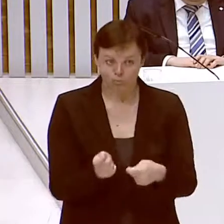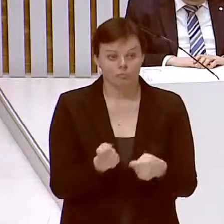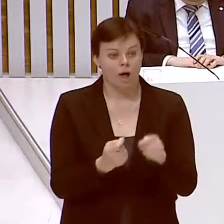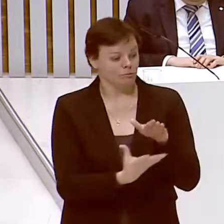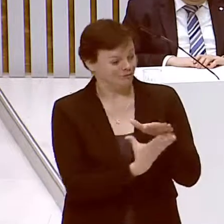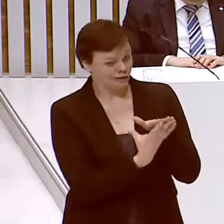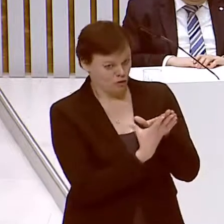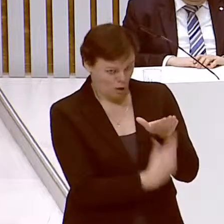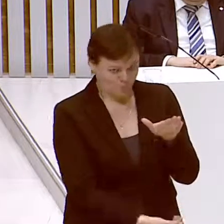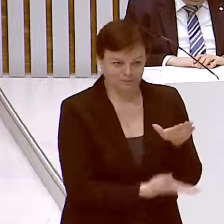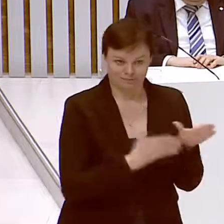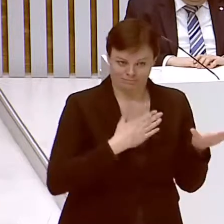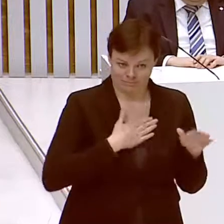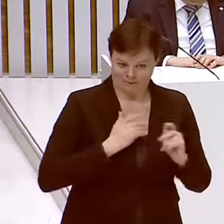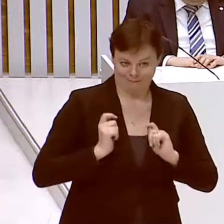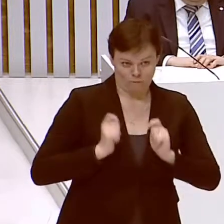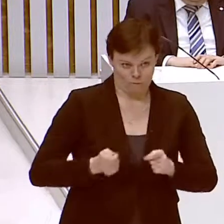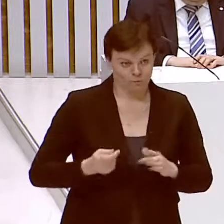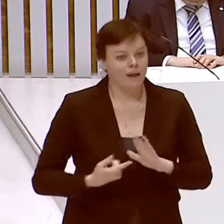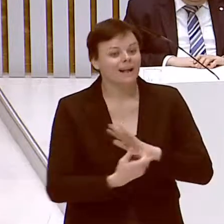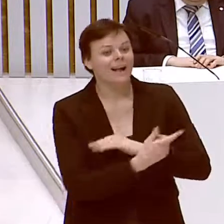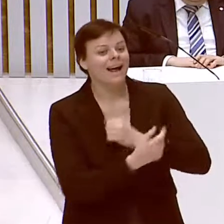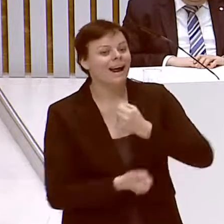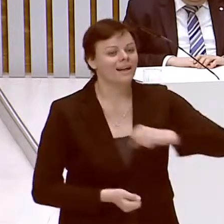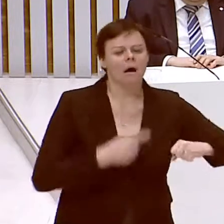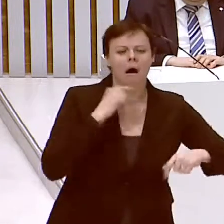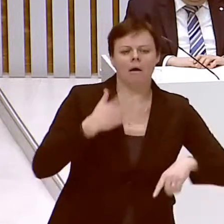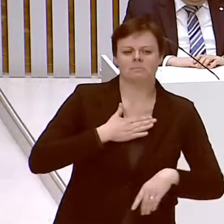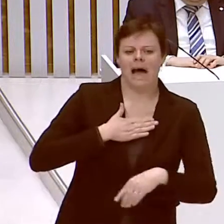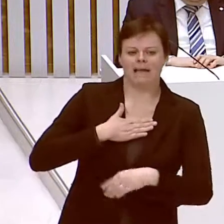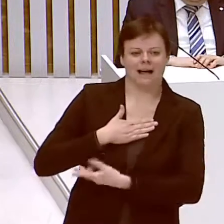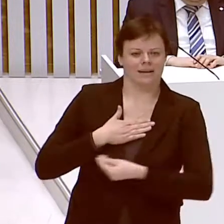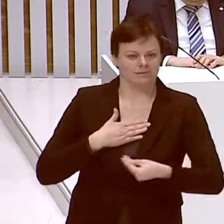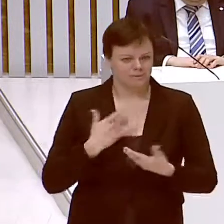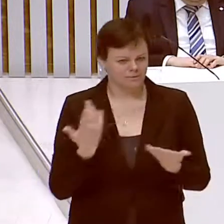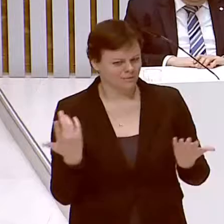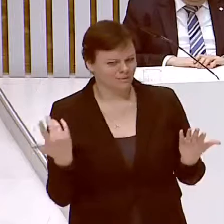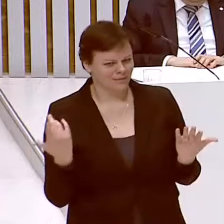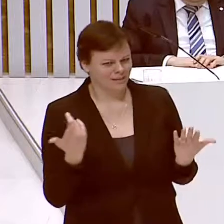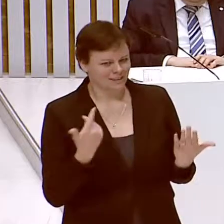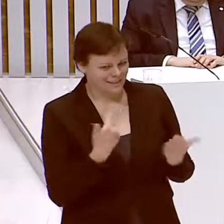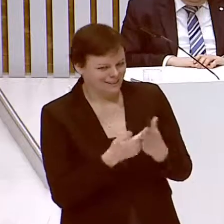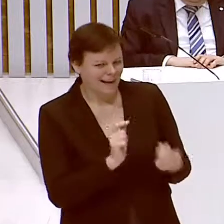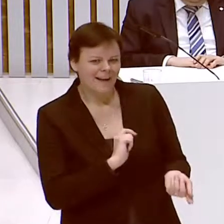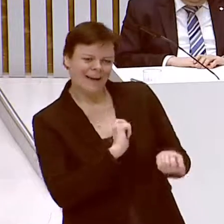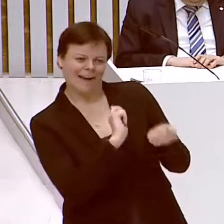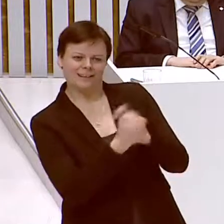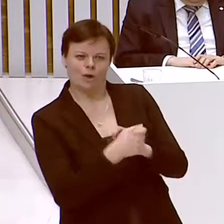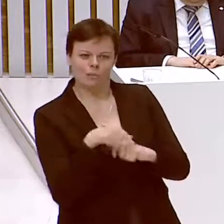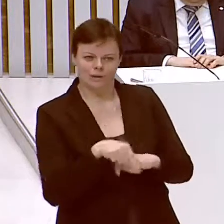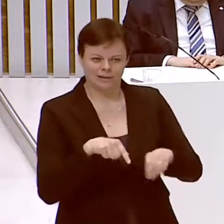als ihren verkauft hat, er liegt auch hier heute als Änderungsantrag auf dem Tisch